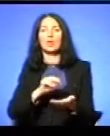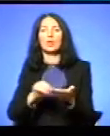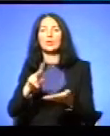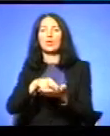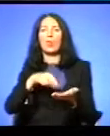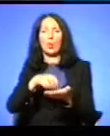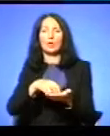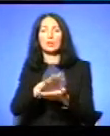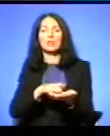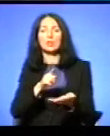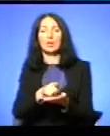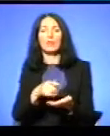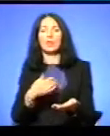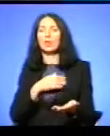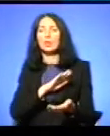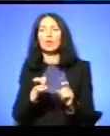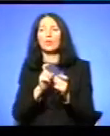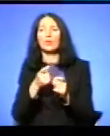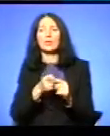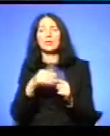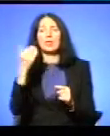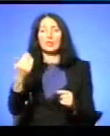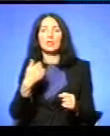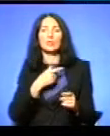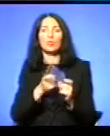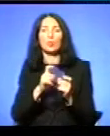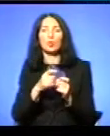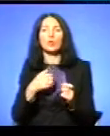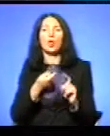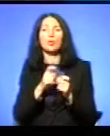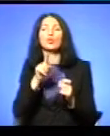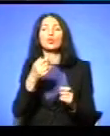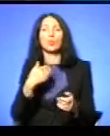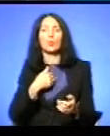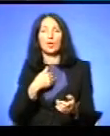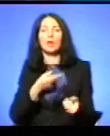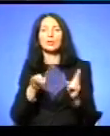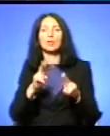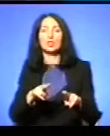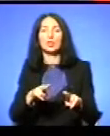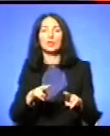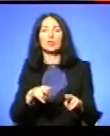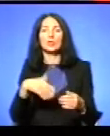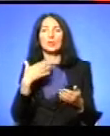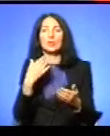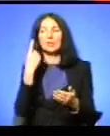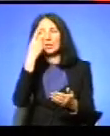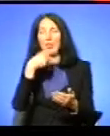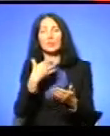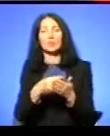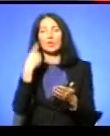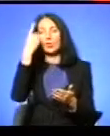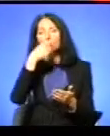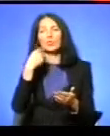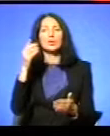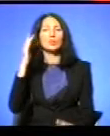Кажу, так він боровся Та не я боровся, це вони зі мною боролися А боролися чому? я, бачу, залишаюся в своїй власній позиції Я